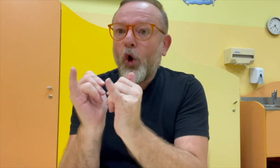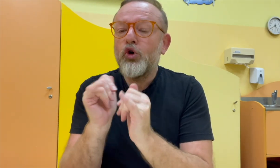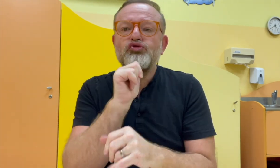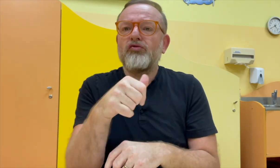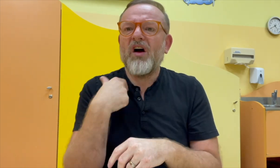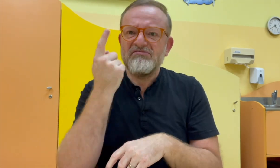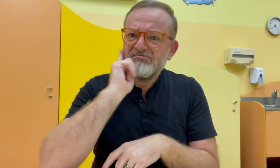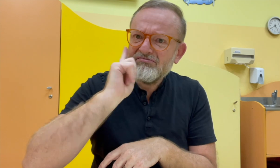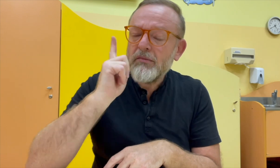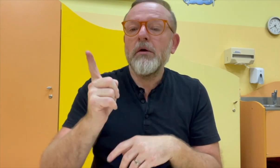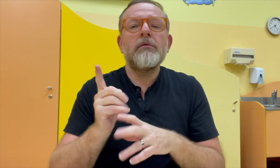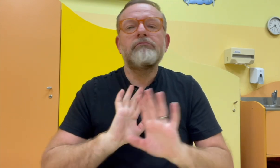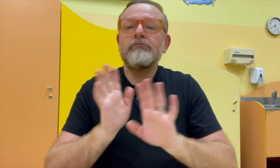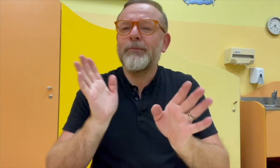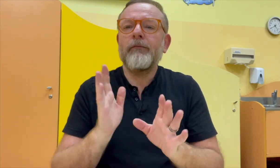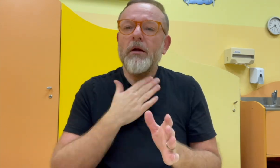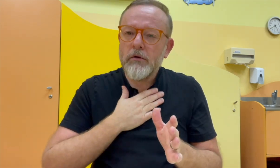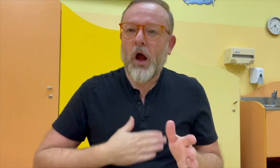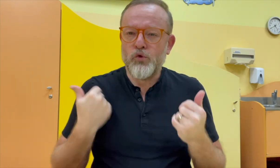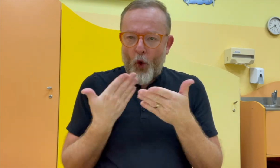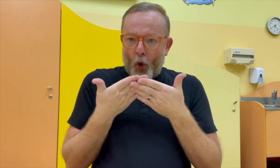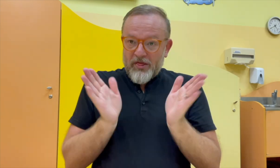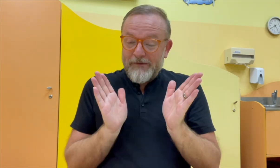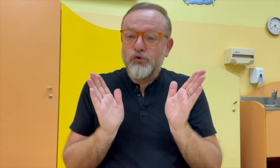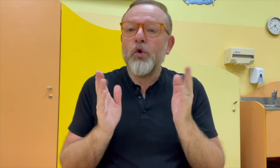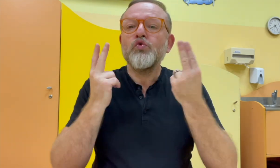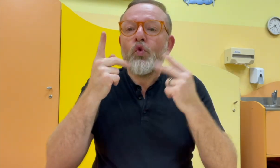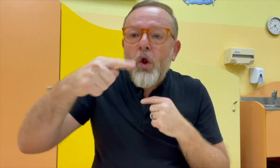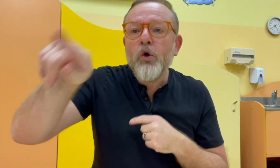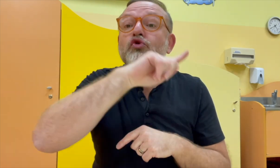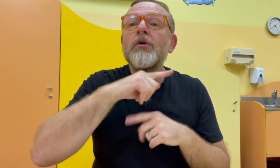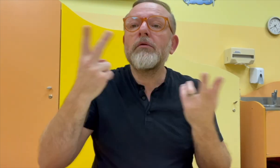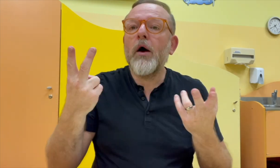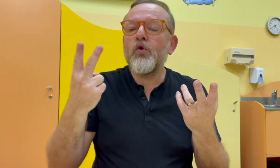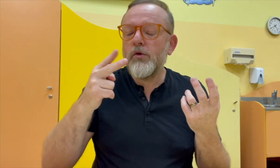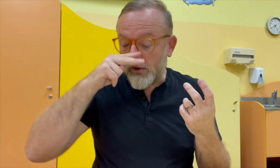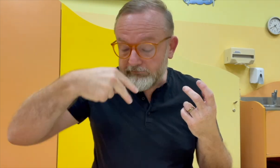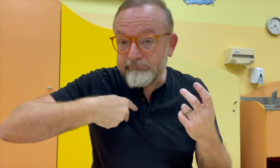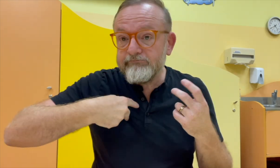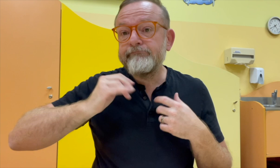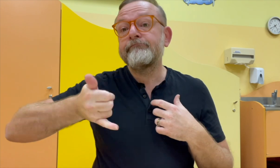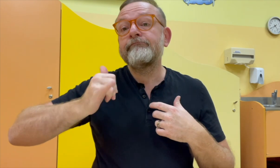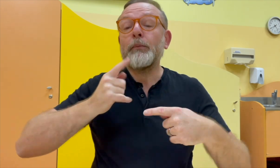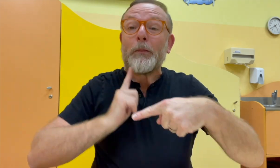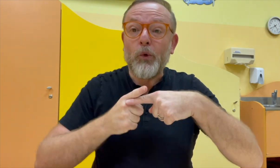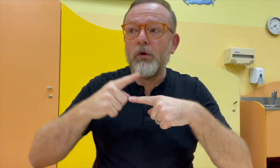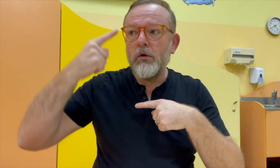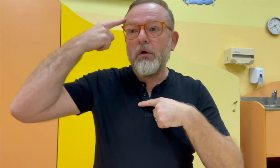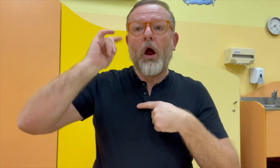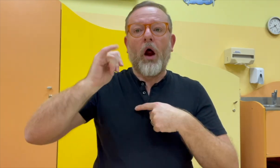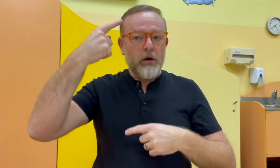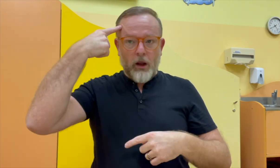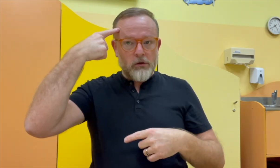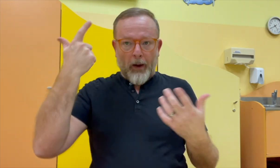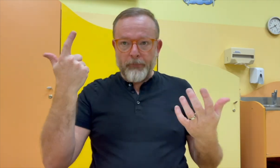určitě na někoho útočit, někoho varovat, dávat nějaká doporučení. Myslím si, že je důležité být otevřený.